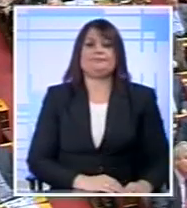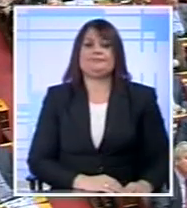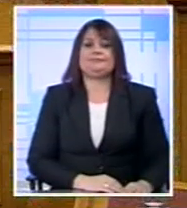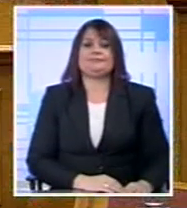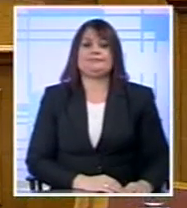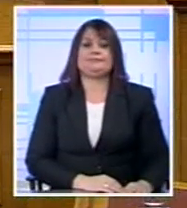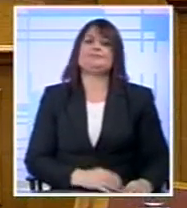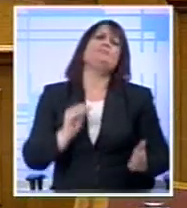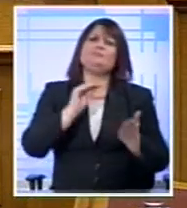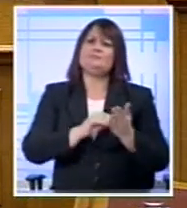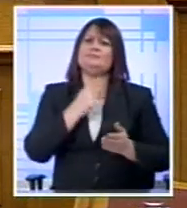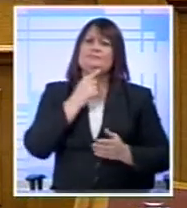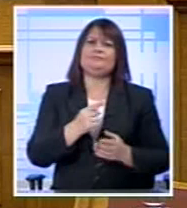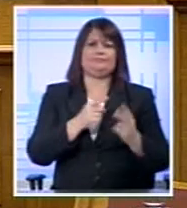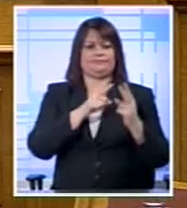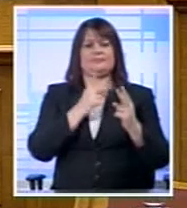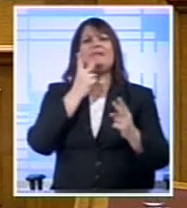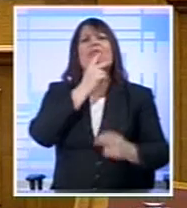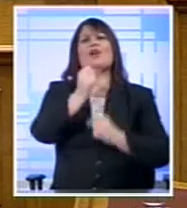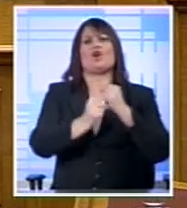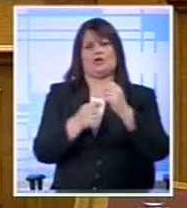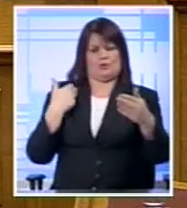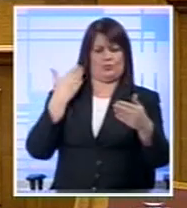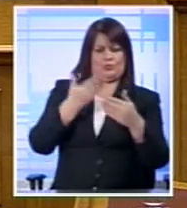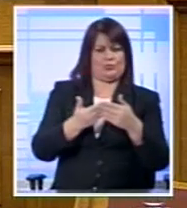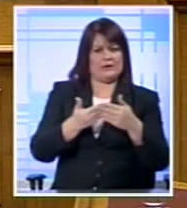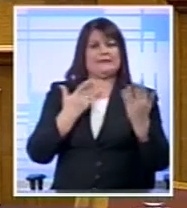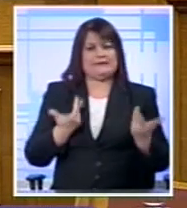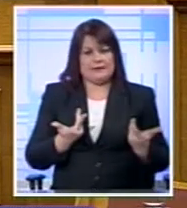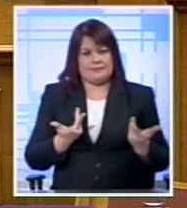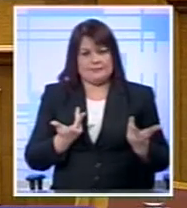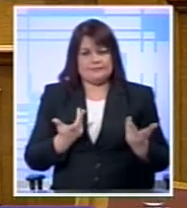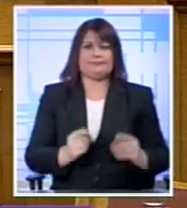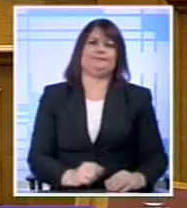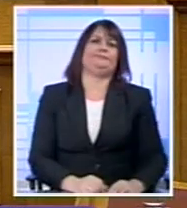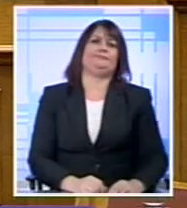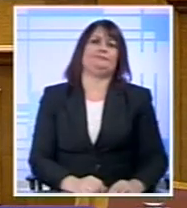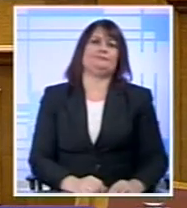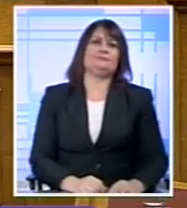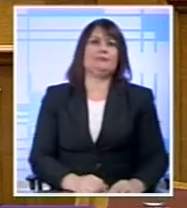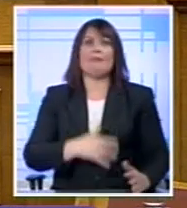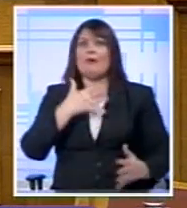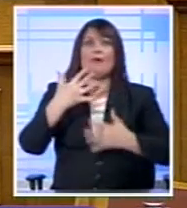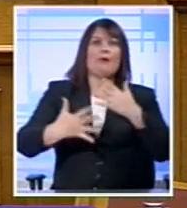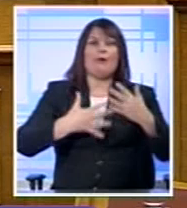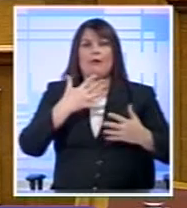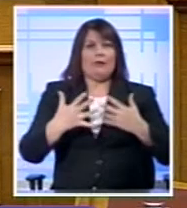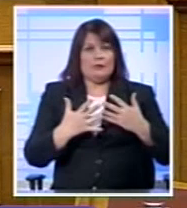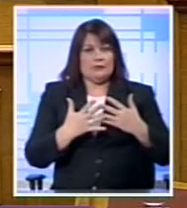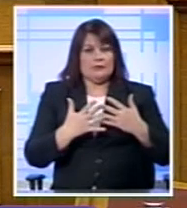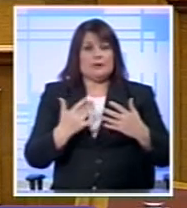Επανέρχομαι όμως Στα δύο αυτά χρόνια που πέρασαν Δύο χρόνια τώρα Παρά τις πρωτοφανείς αναταράξεις Κρατάμε